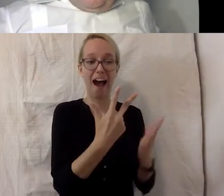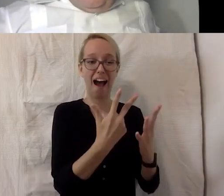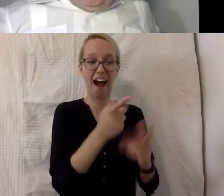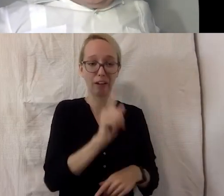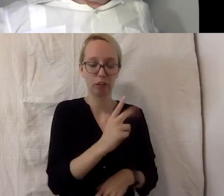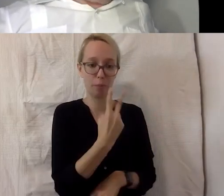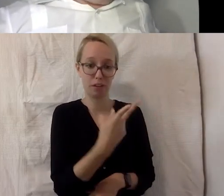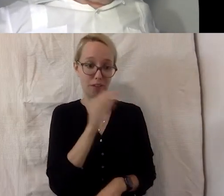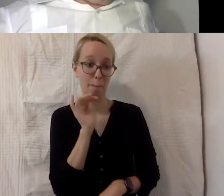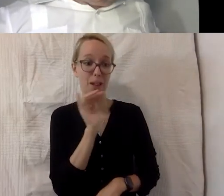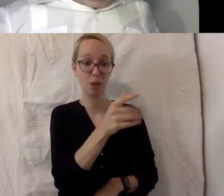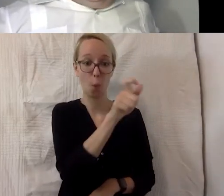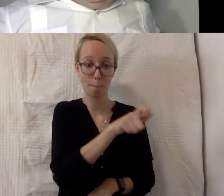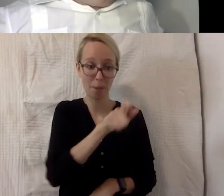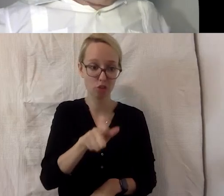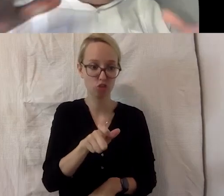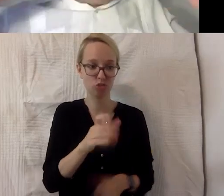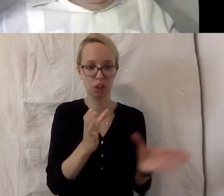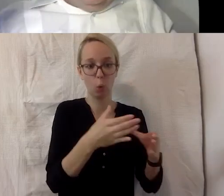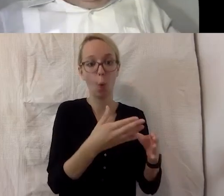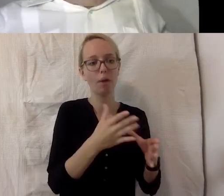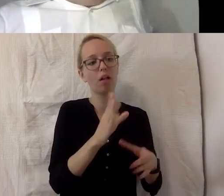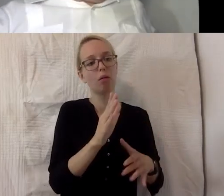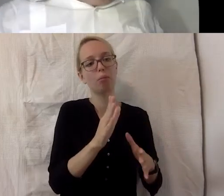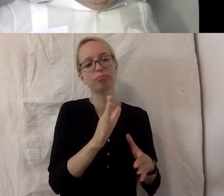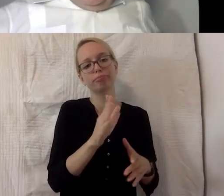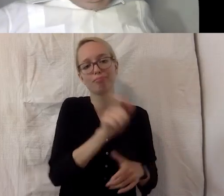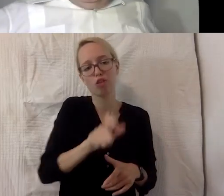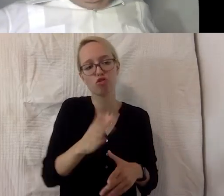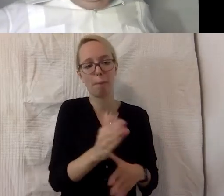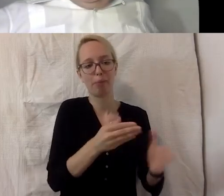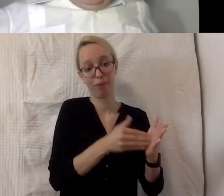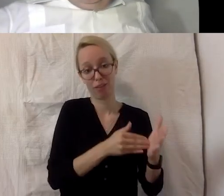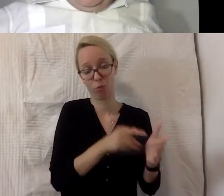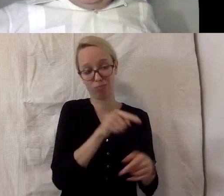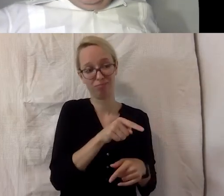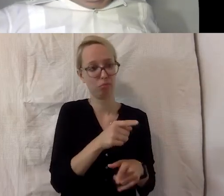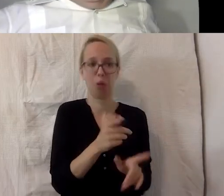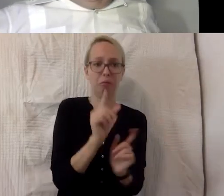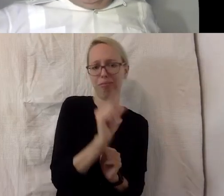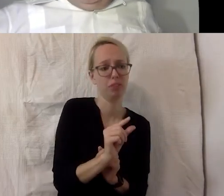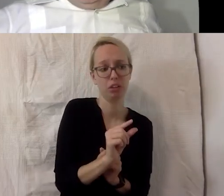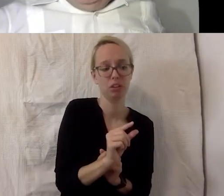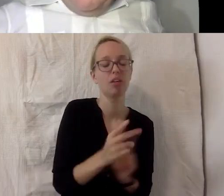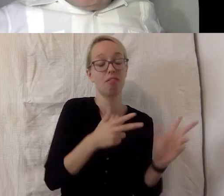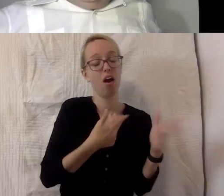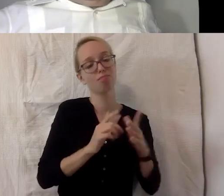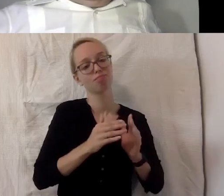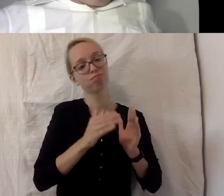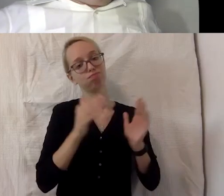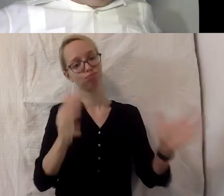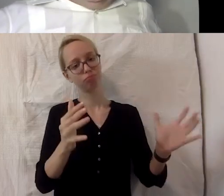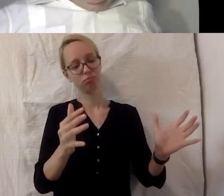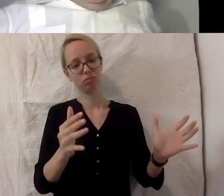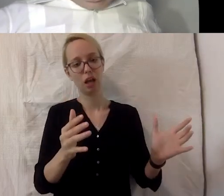Behinderung, also nicht unbedingt ganz klein, aber trotzdem natürlich ist nicht der Mainstream, muss man das eben sehr, sehr breit denken und muss eben für alle Menschen